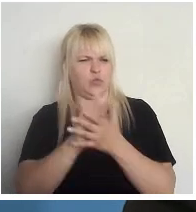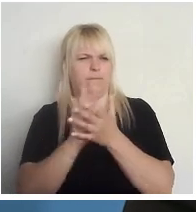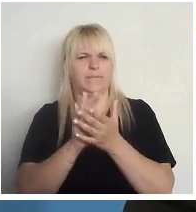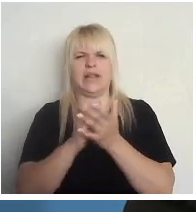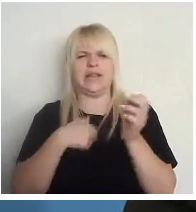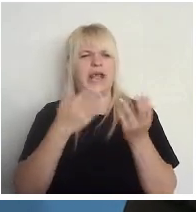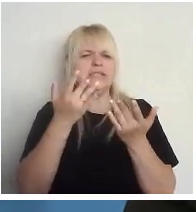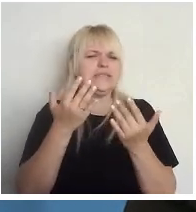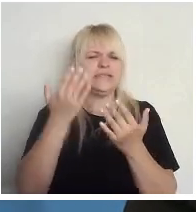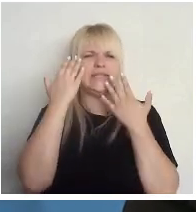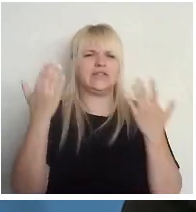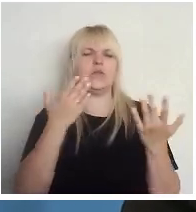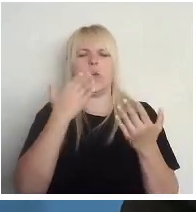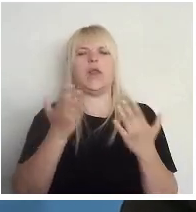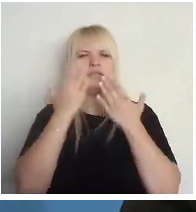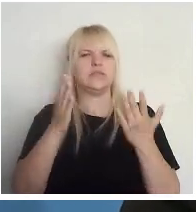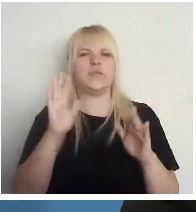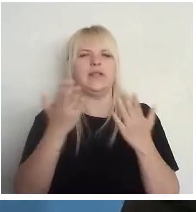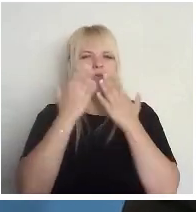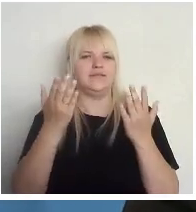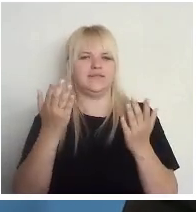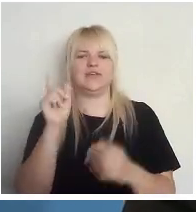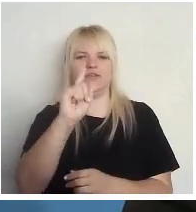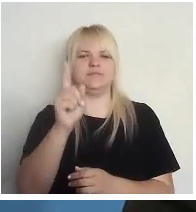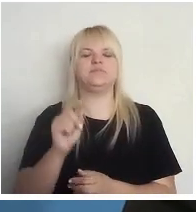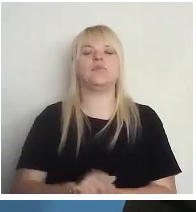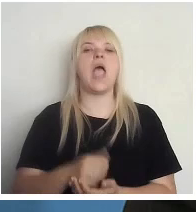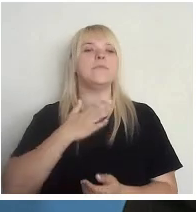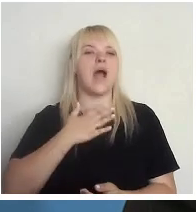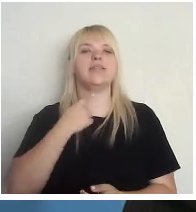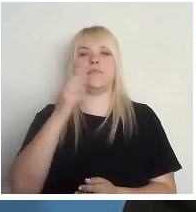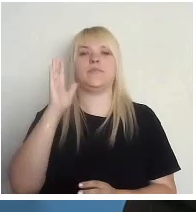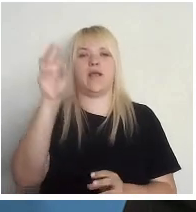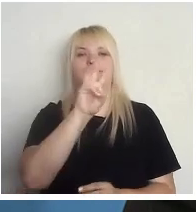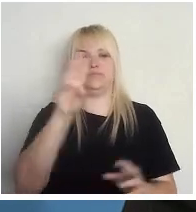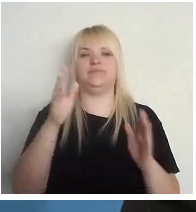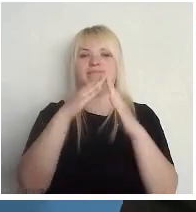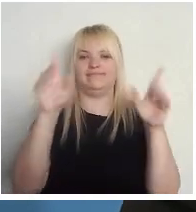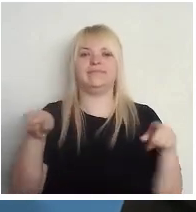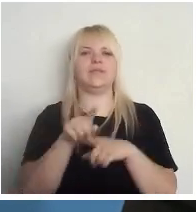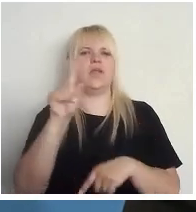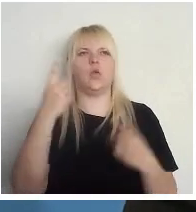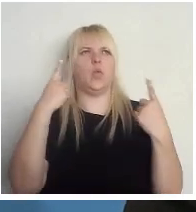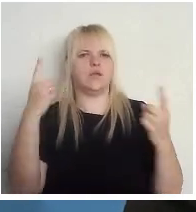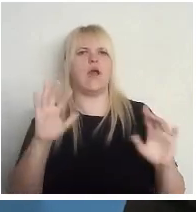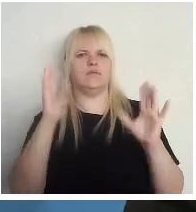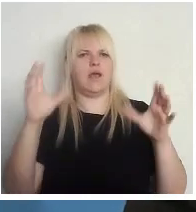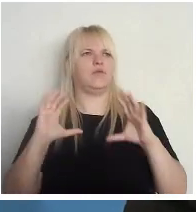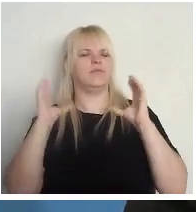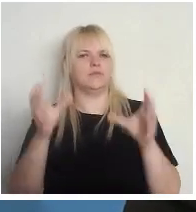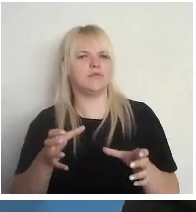to rakstu izlasīju, bet izlasīja žurnālā ir, un mana balss ir, mēs visi zinām unikālas gadījumas pasaulē, kad